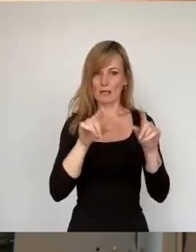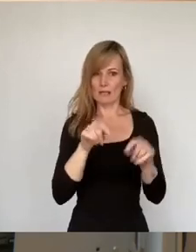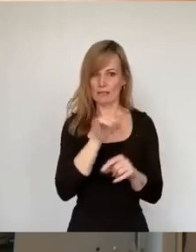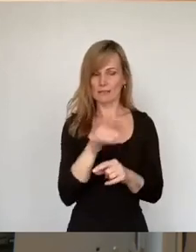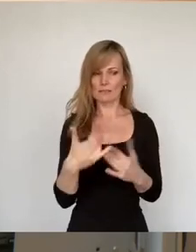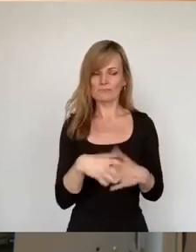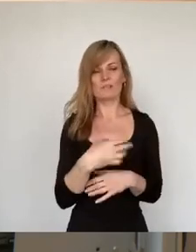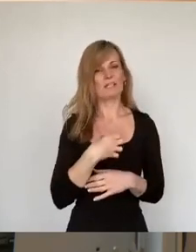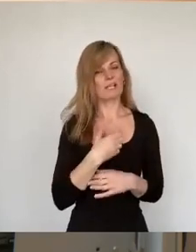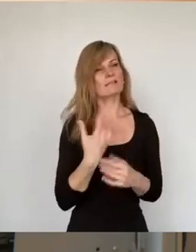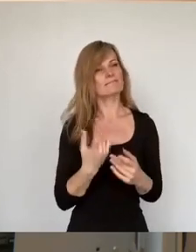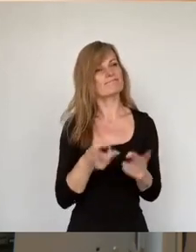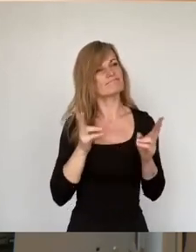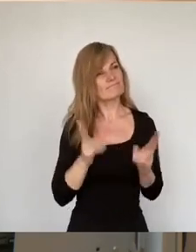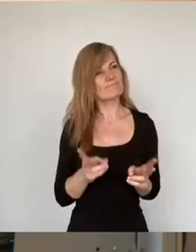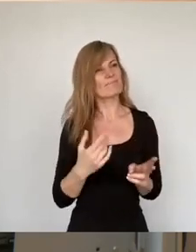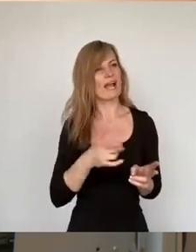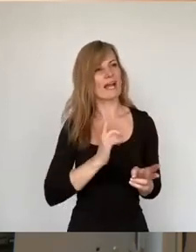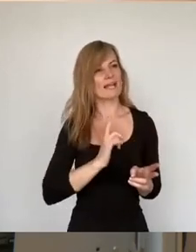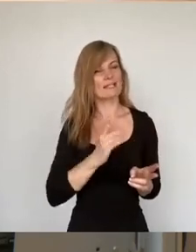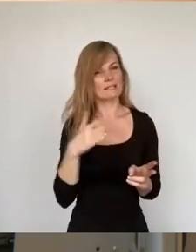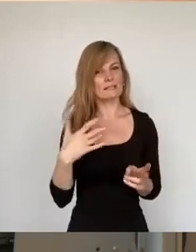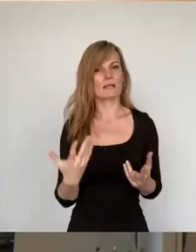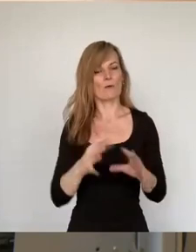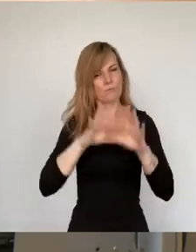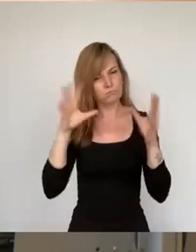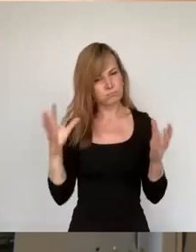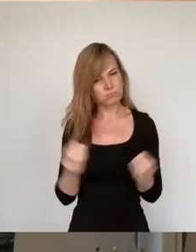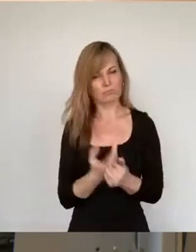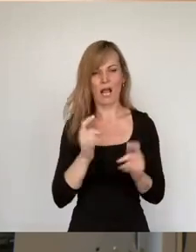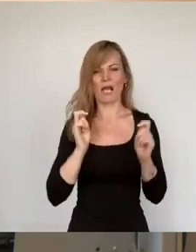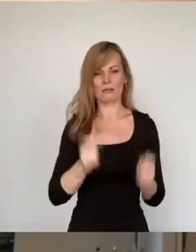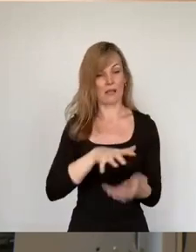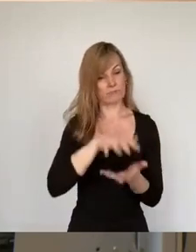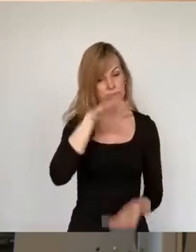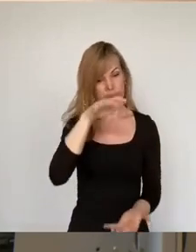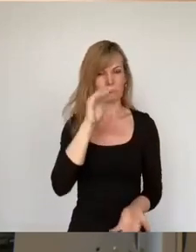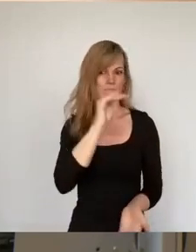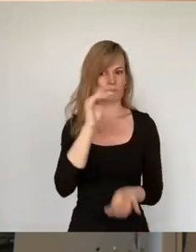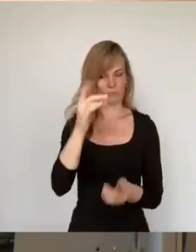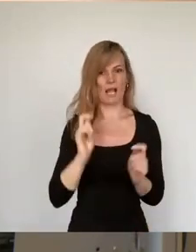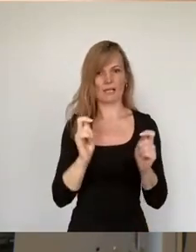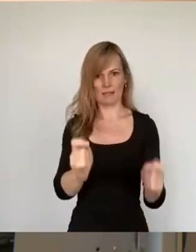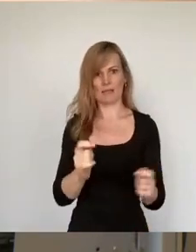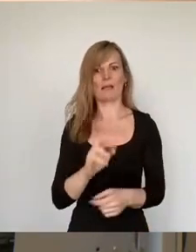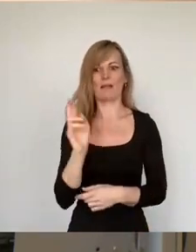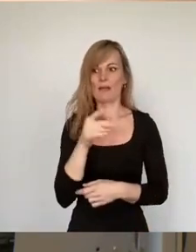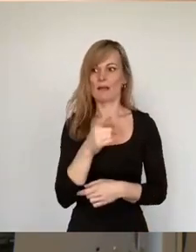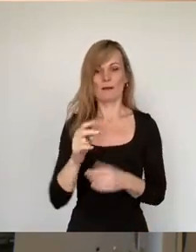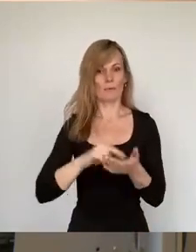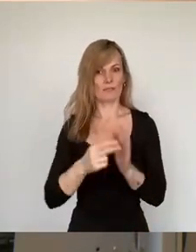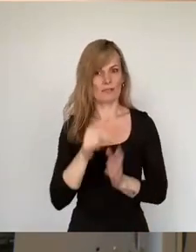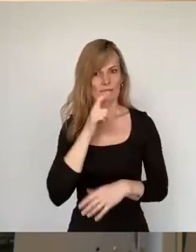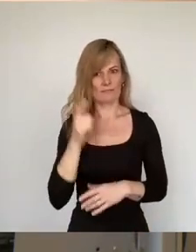fundamental gefassten Antrag beantragt. Und wer von den wirklich politisch Verantwortlichen in diesem